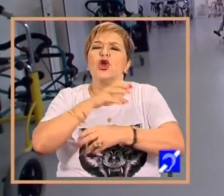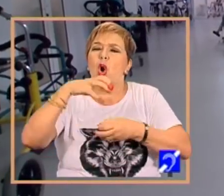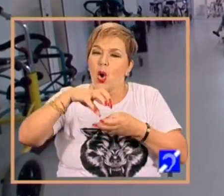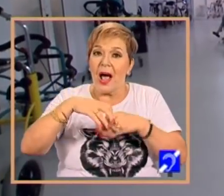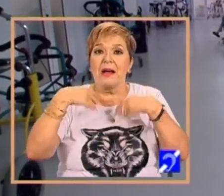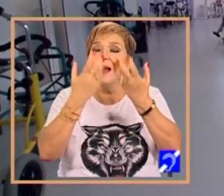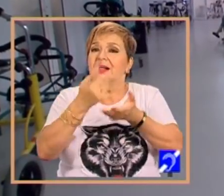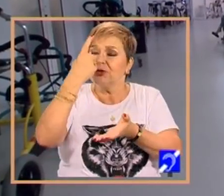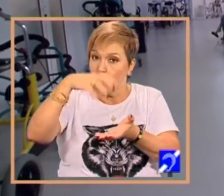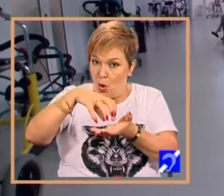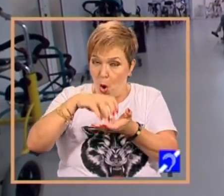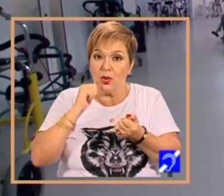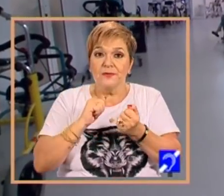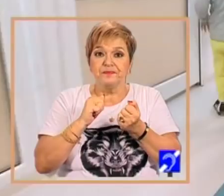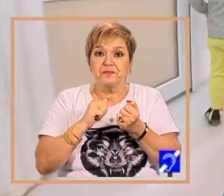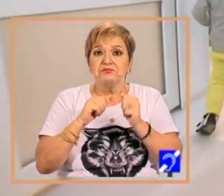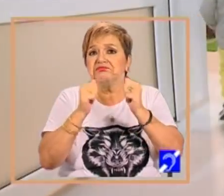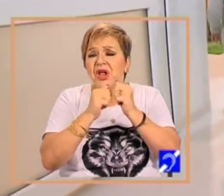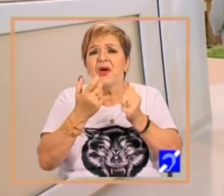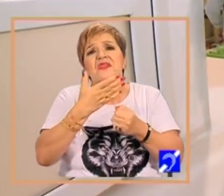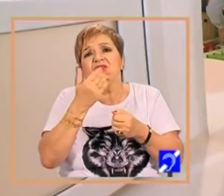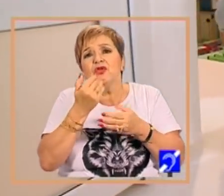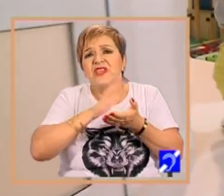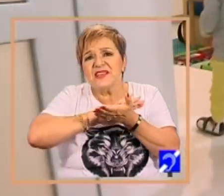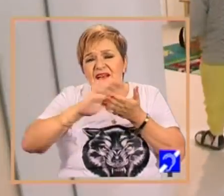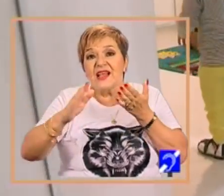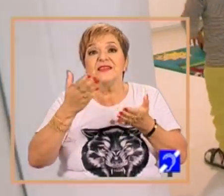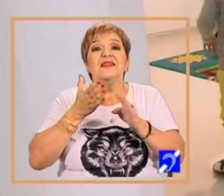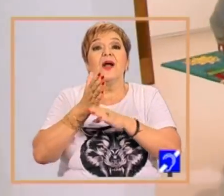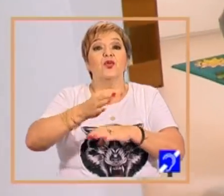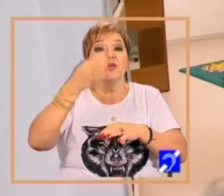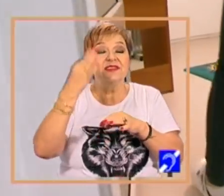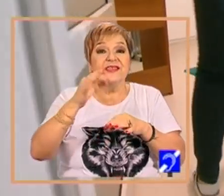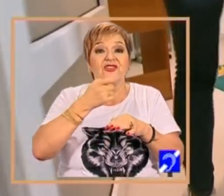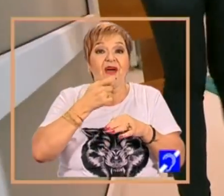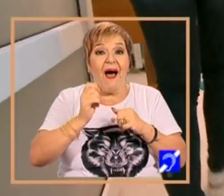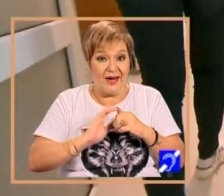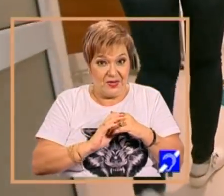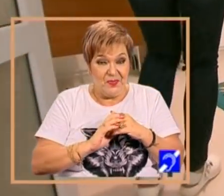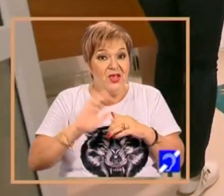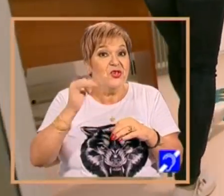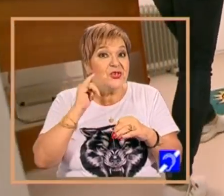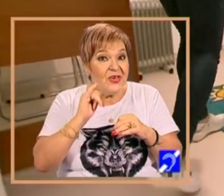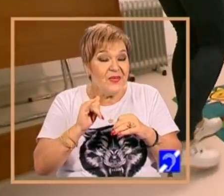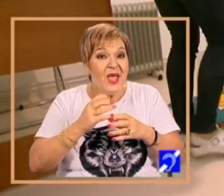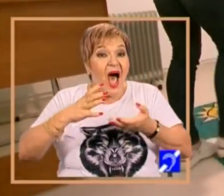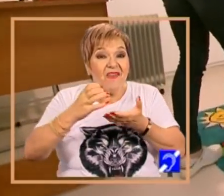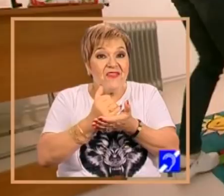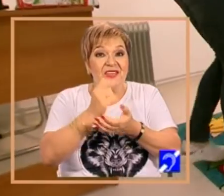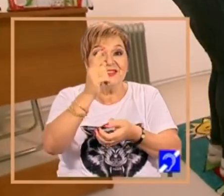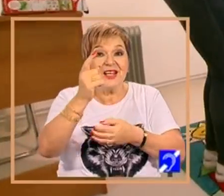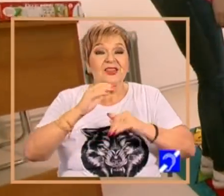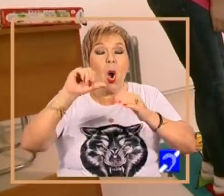spațiu, folosință gratuită pentru 10 ani și am înființat